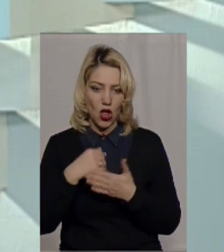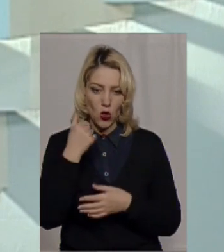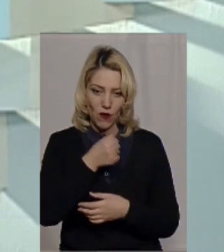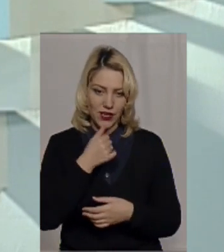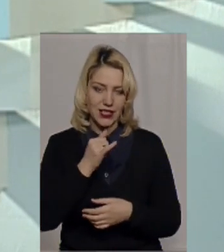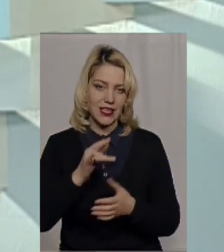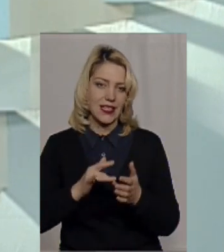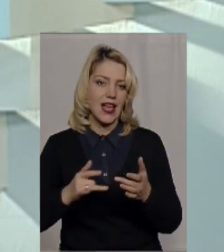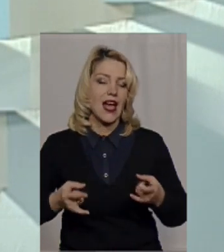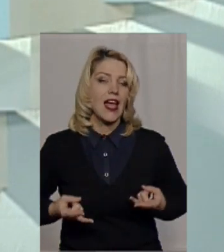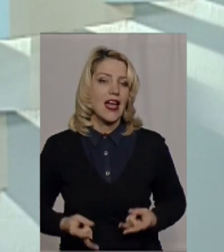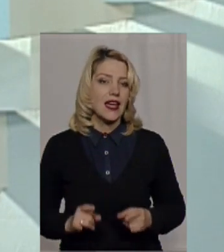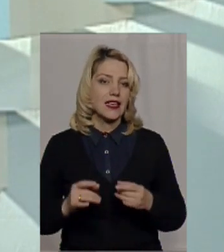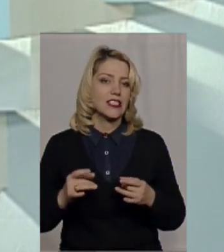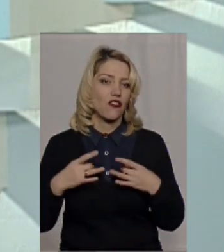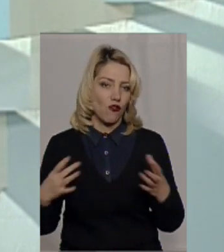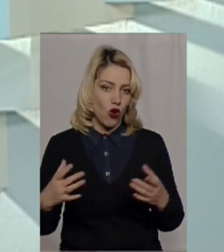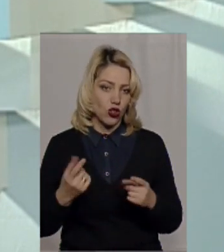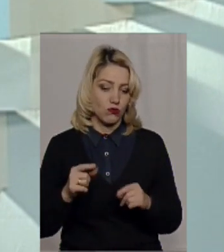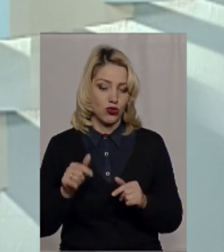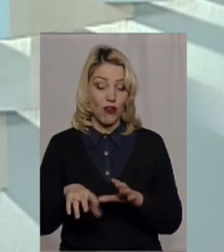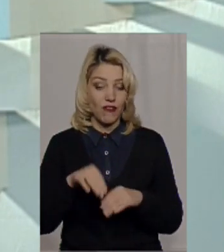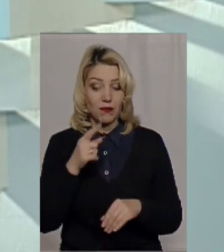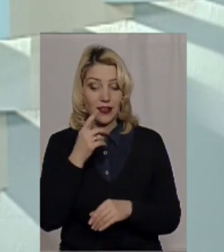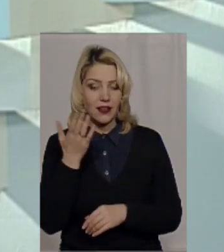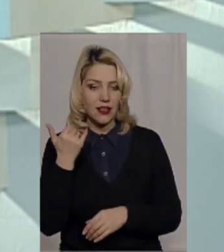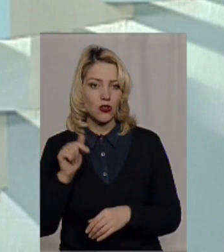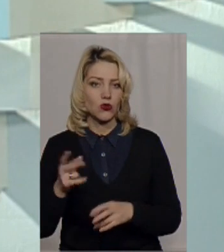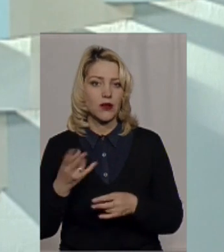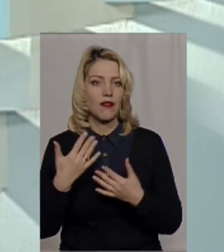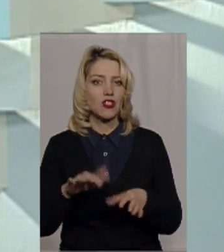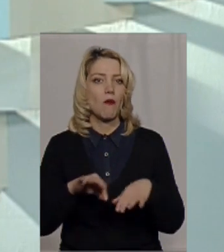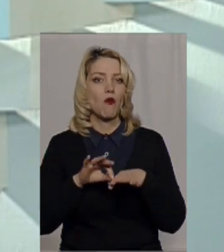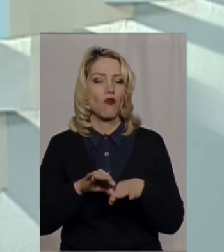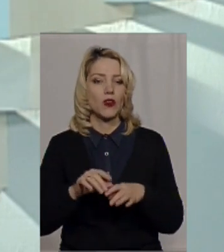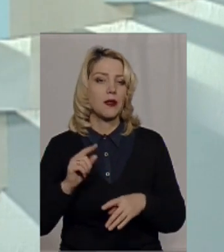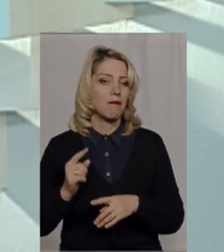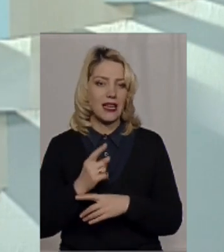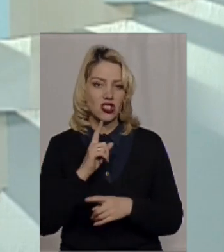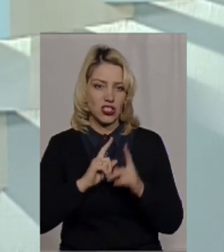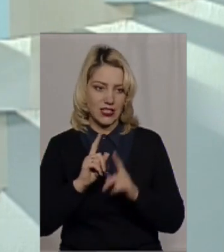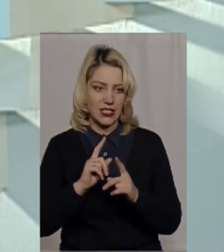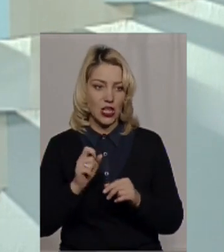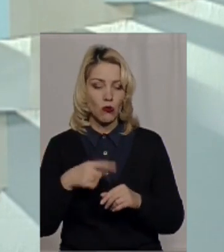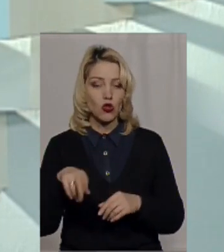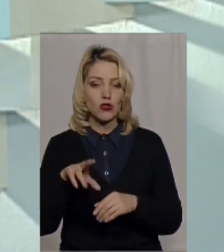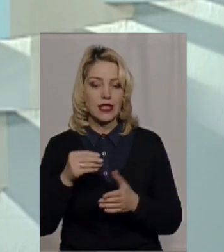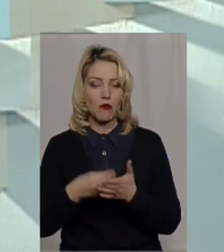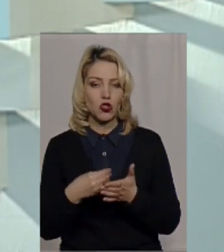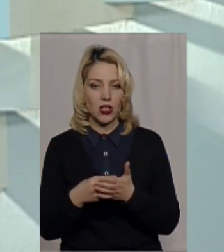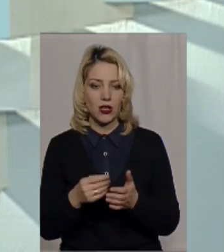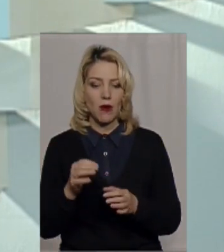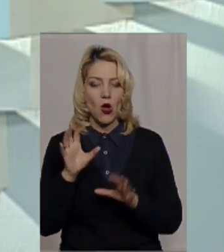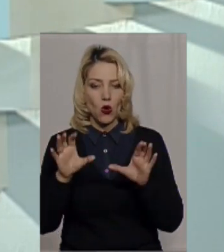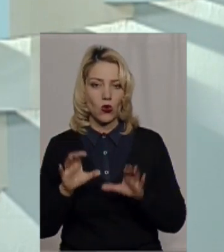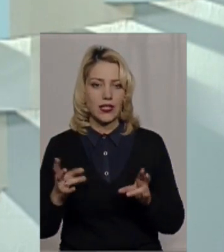тому що вибори відбулись нещодавно. Тут вже треба проводити перші сесії, тому що за законом, за бюджетним кодексом, треба було до